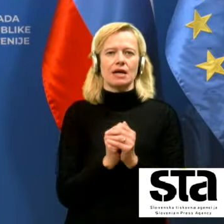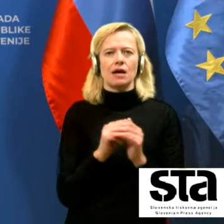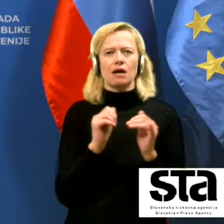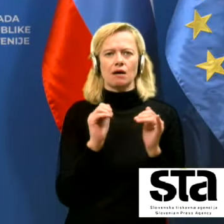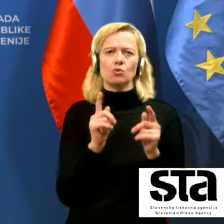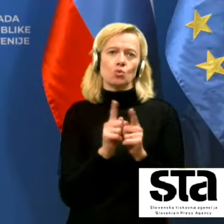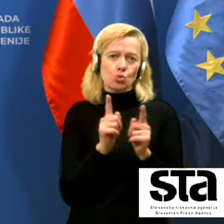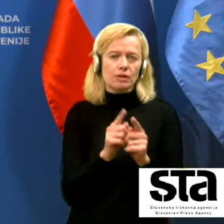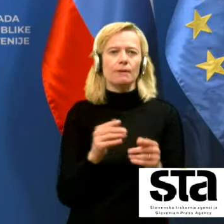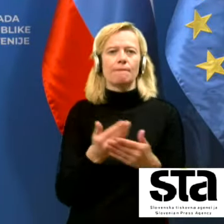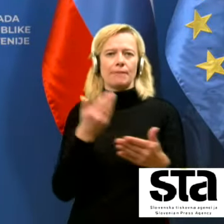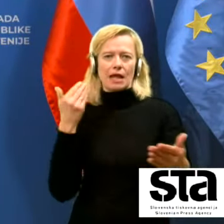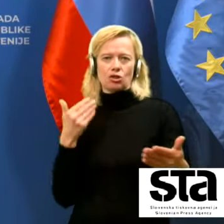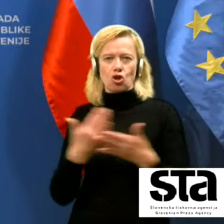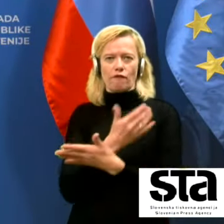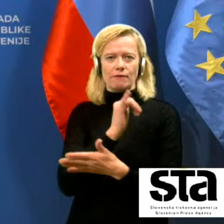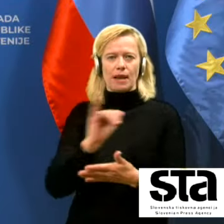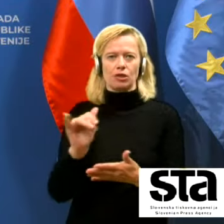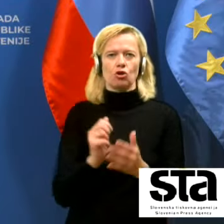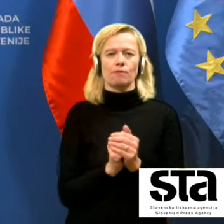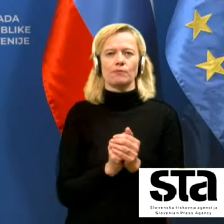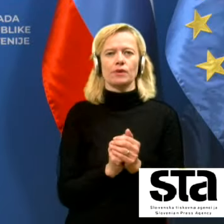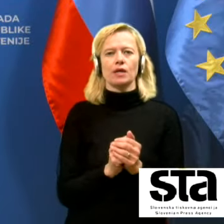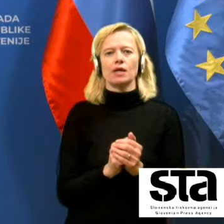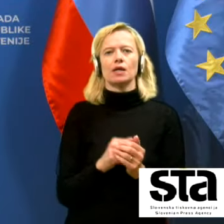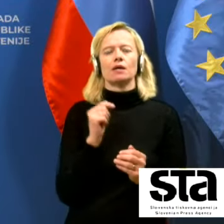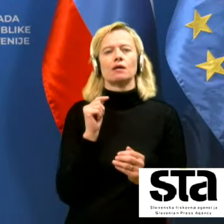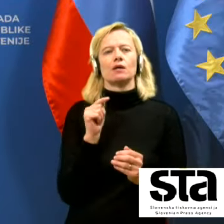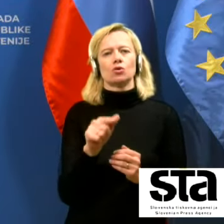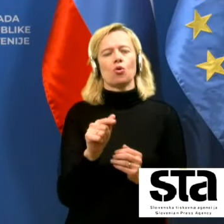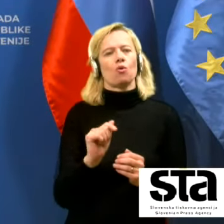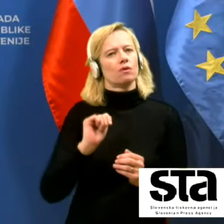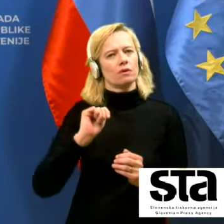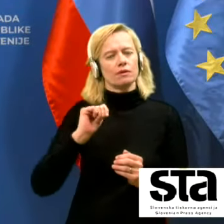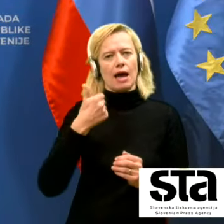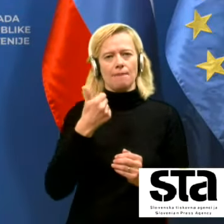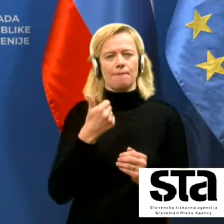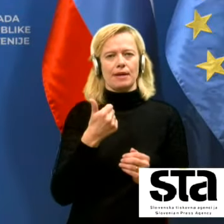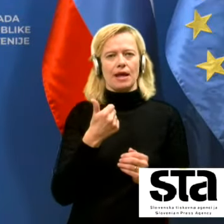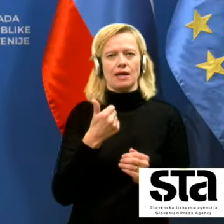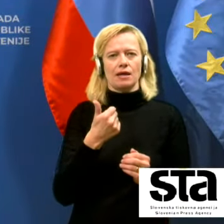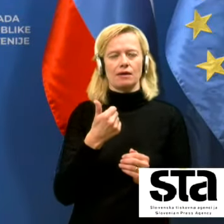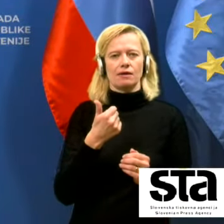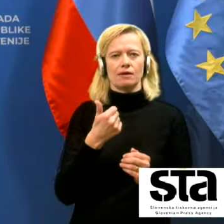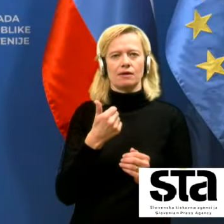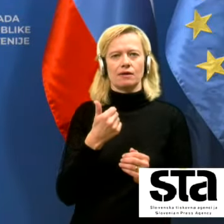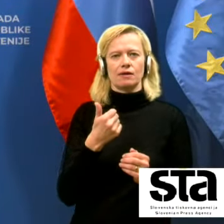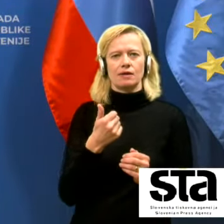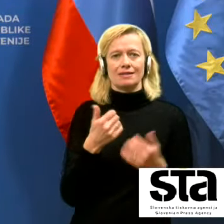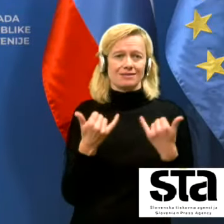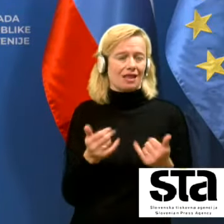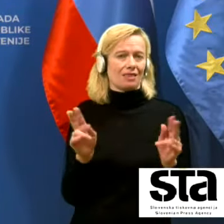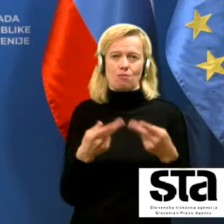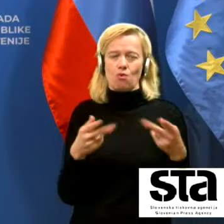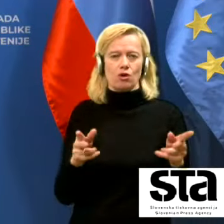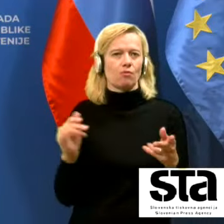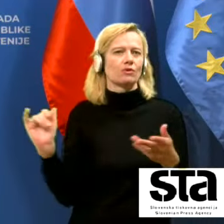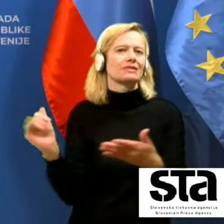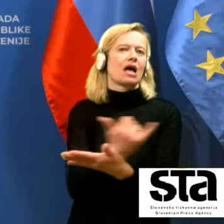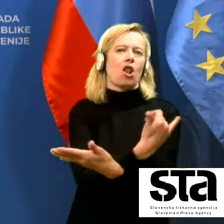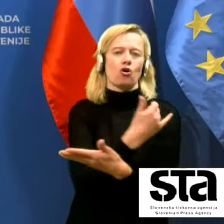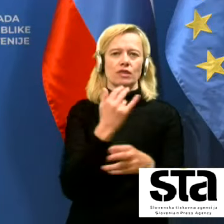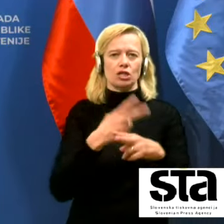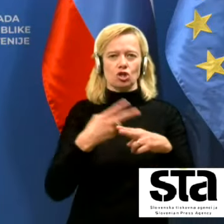pred novim letom. Spravi, gre v prvi vrsti zdaj, da preč saj na tem mestu, glede na to, da ne moramo v celoti države